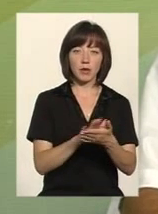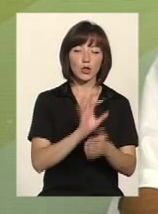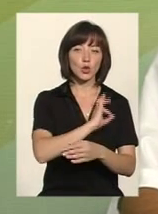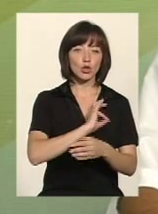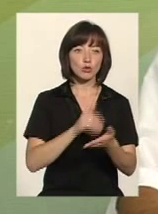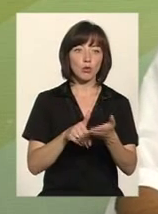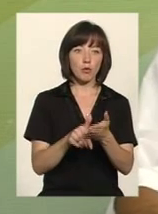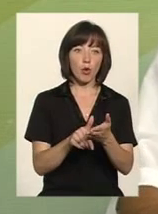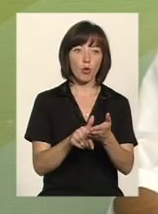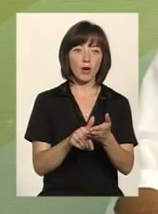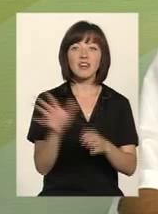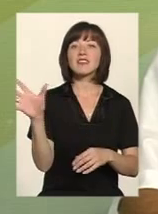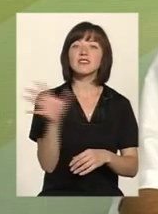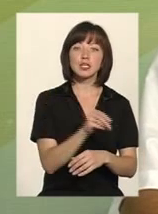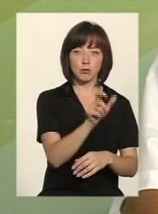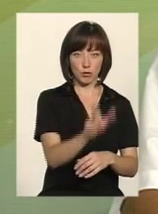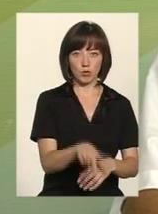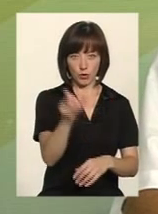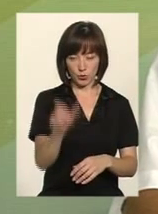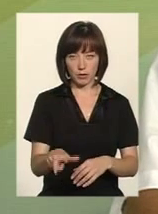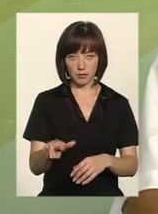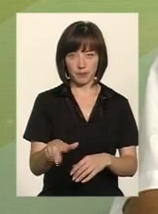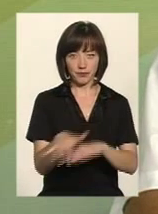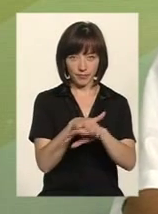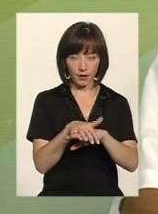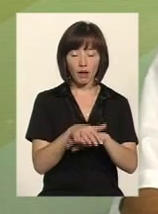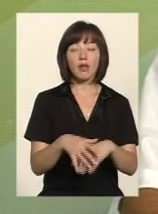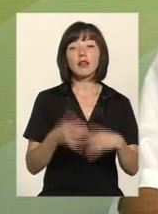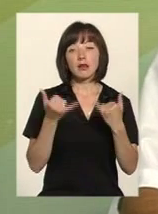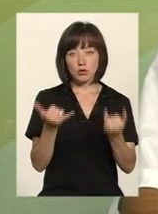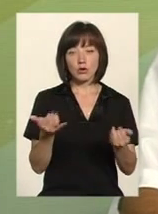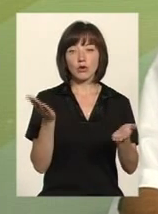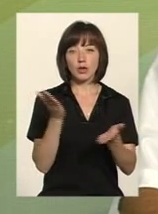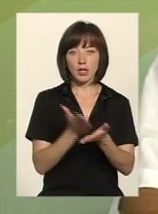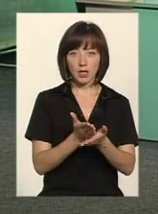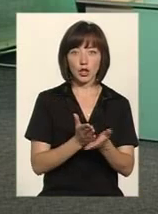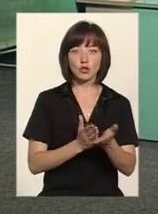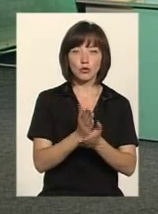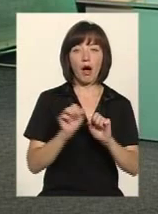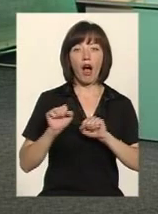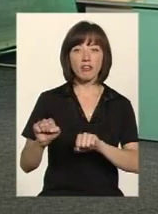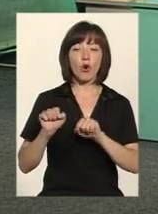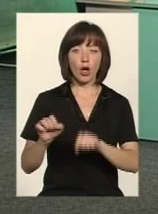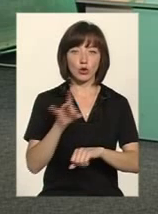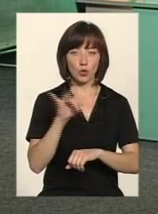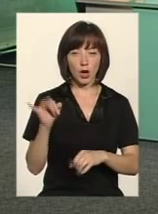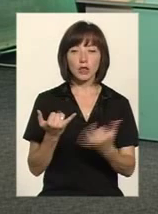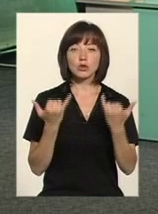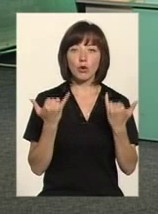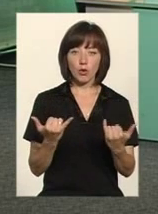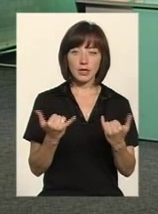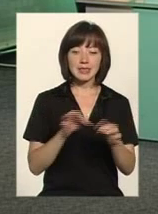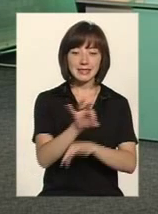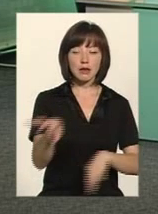допомогу всім категоріям населення. Для цього є служба адвокатури. Тобто сьогодні